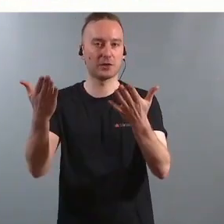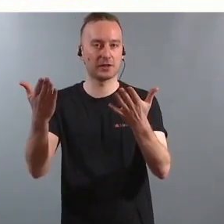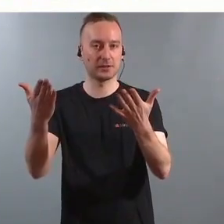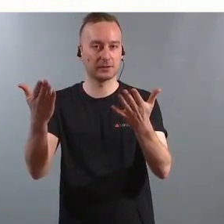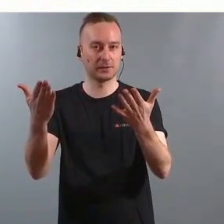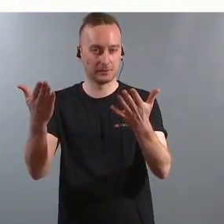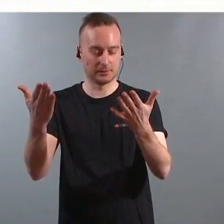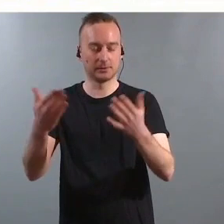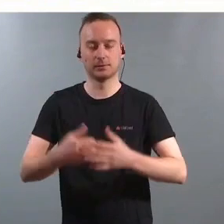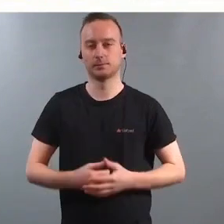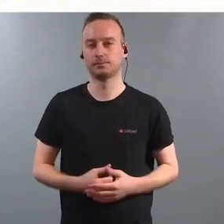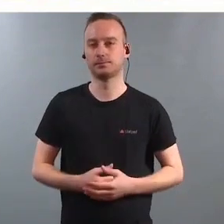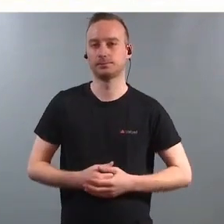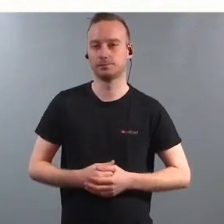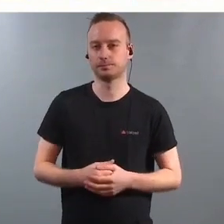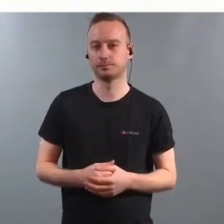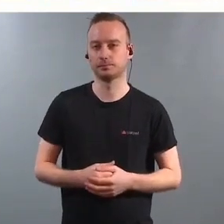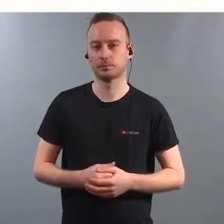dette ansvaret.